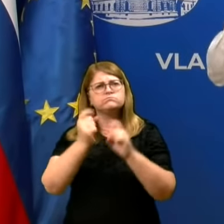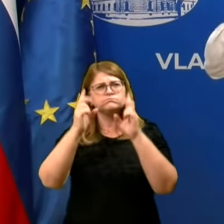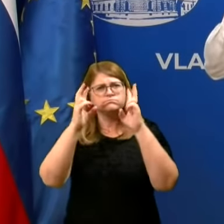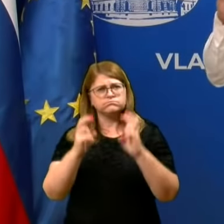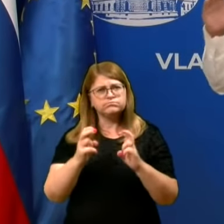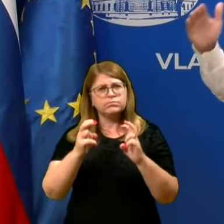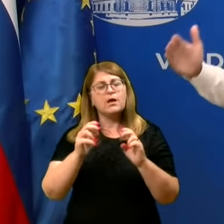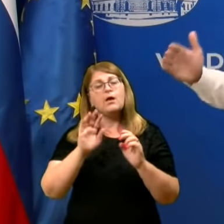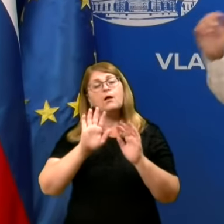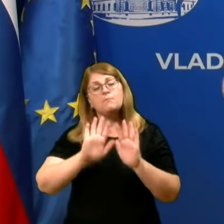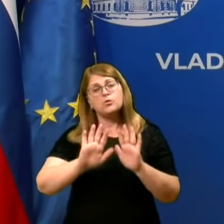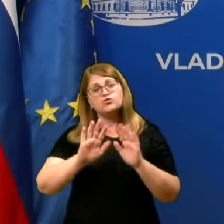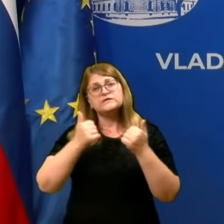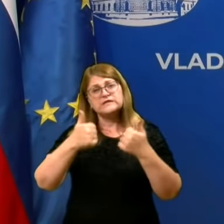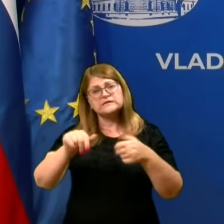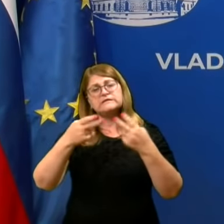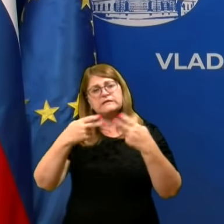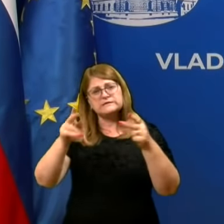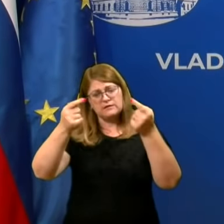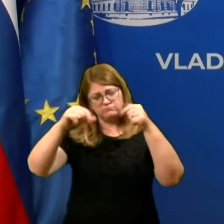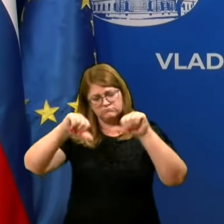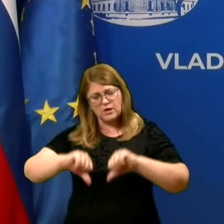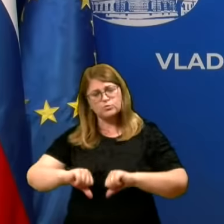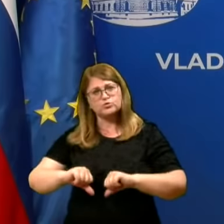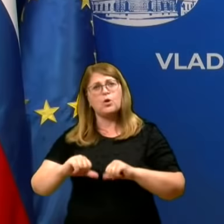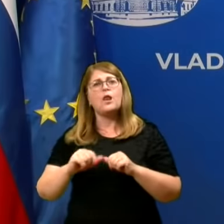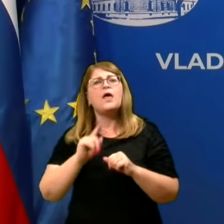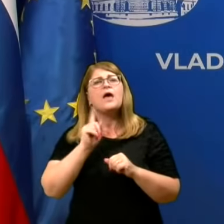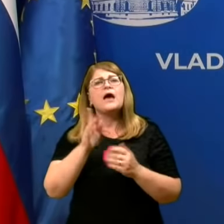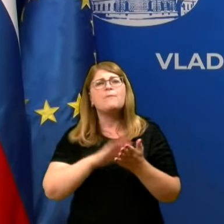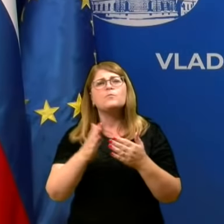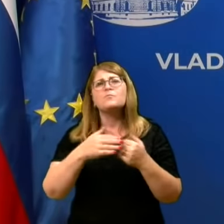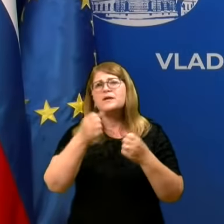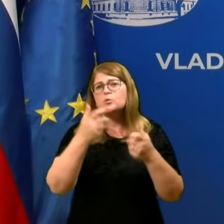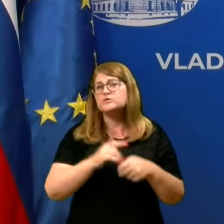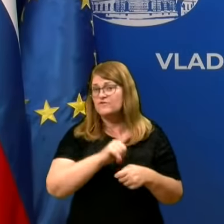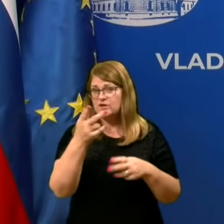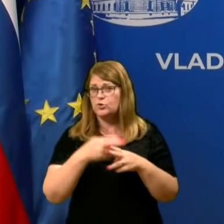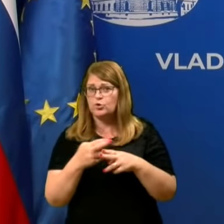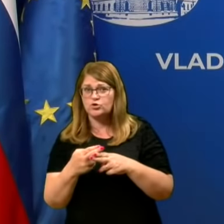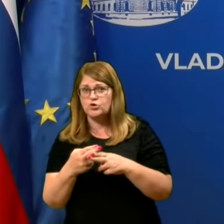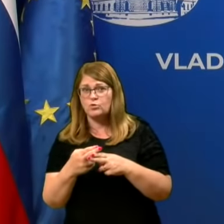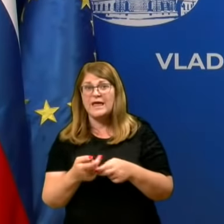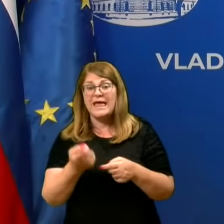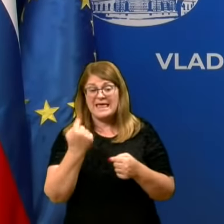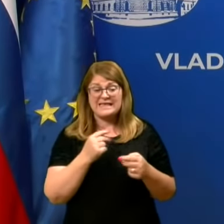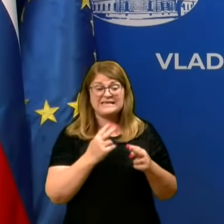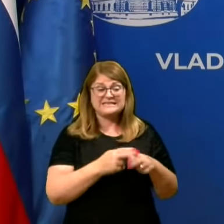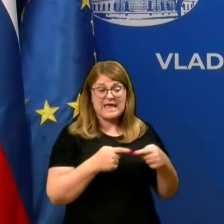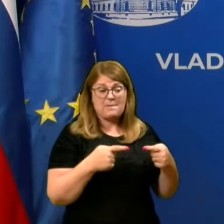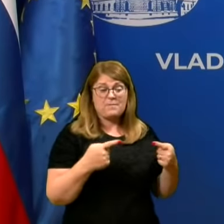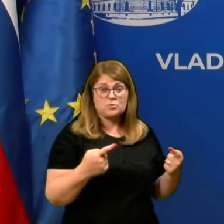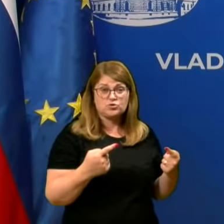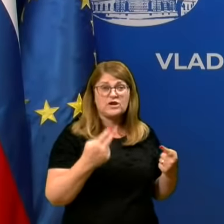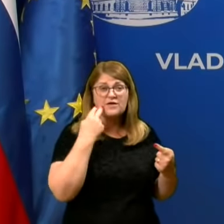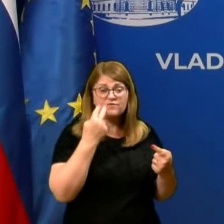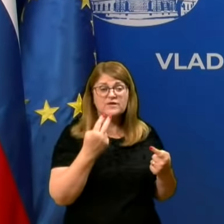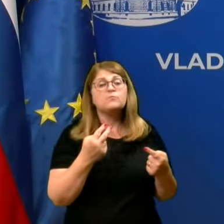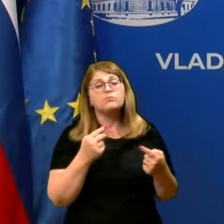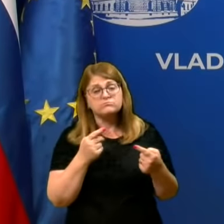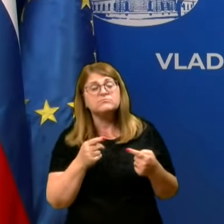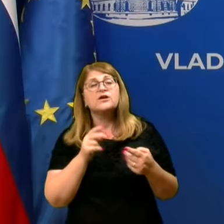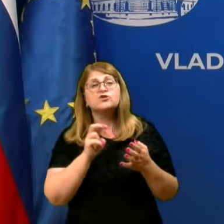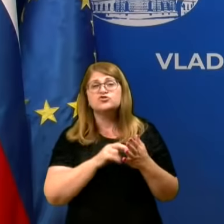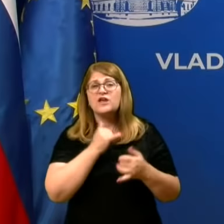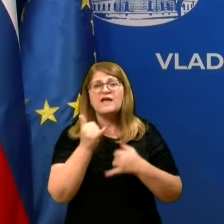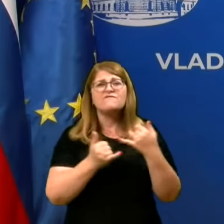možnosti spet vrnemo na vzdol. Kaj pomeni pri ocenjevanju drugih držav? Iz epidemiološkega vidika je smotrno držata naš kriterij